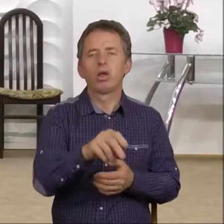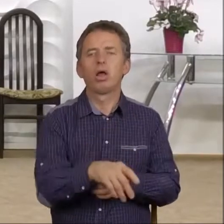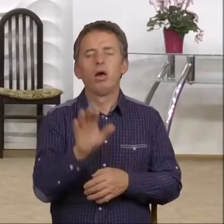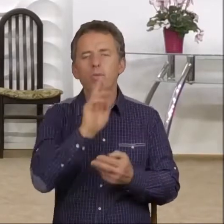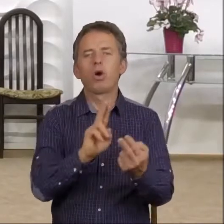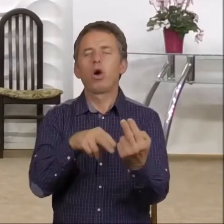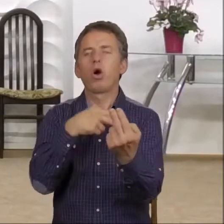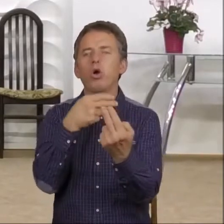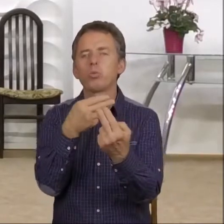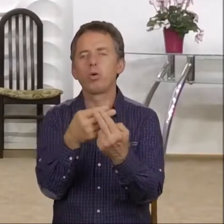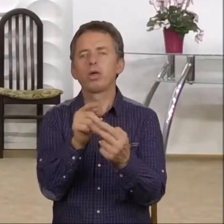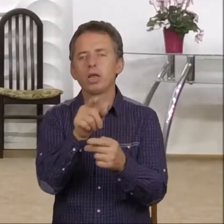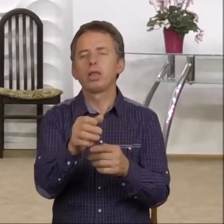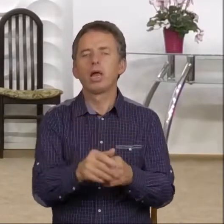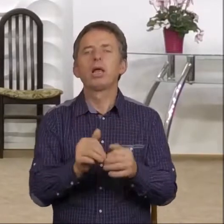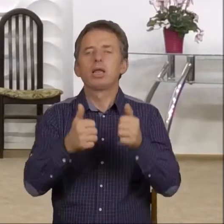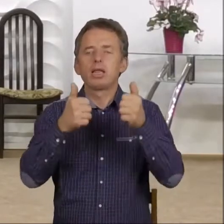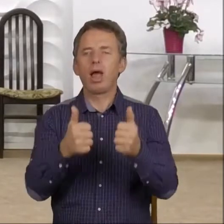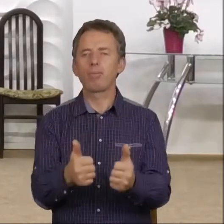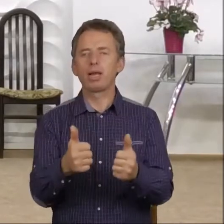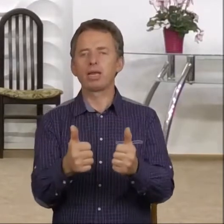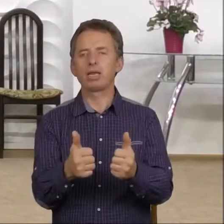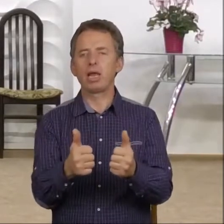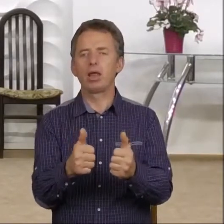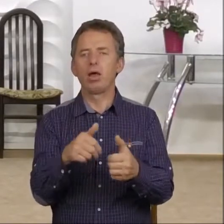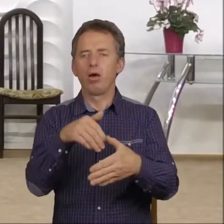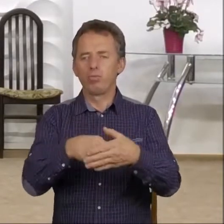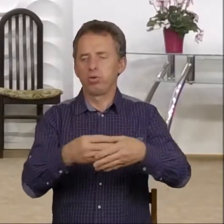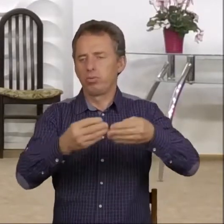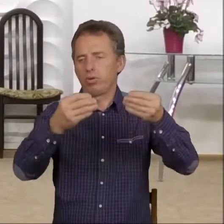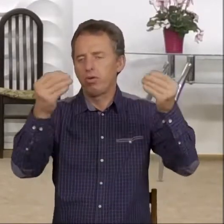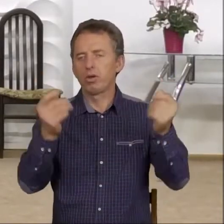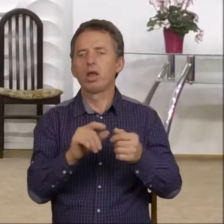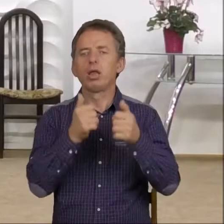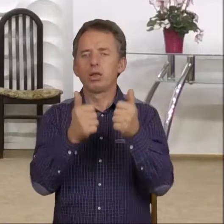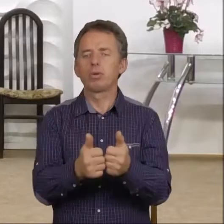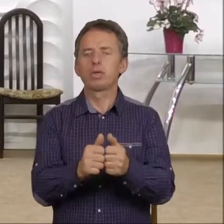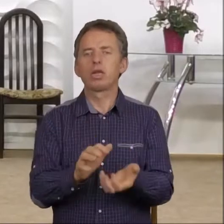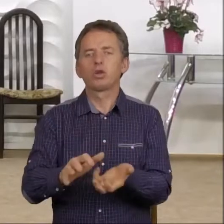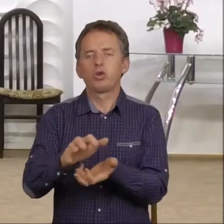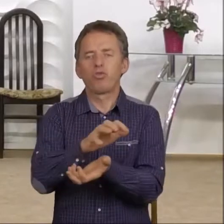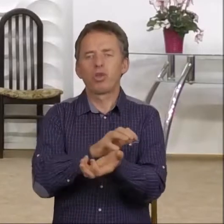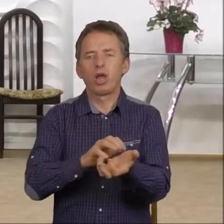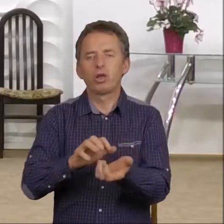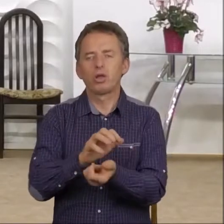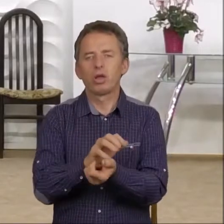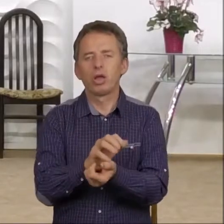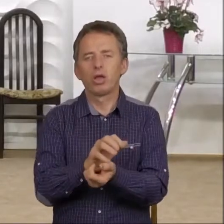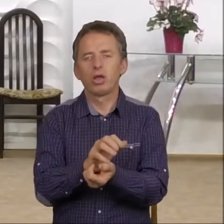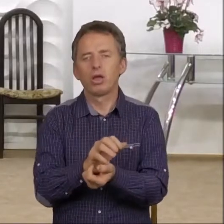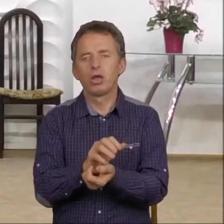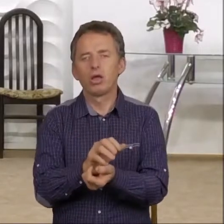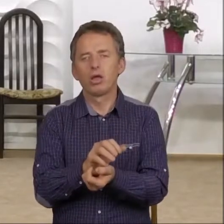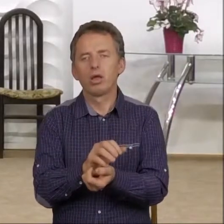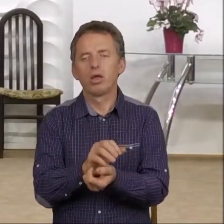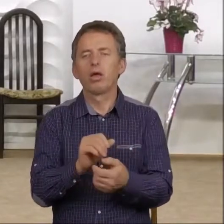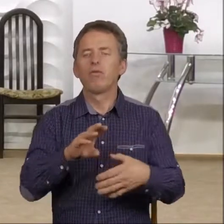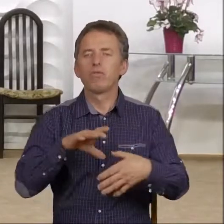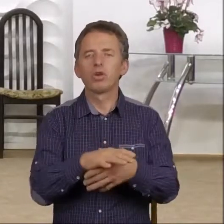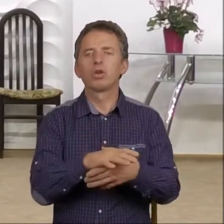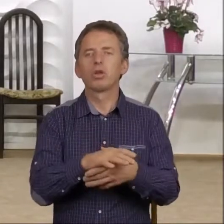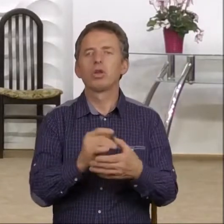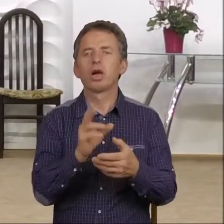odpowiada na tę postępującą destabilizację na świecie z zwiększoną